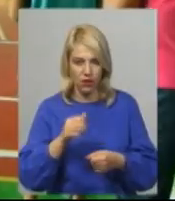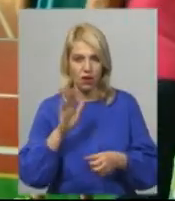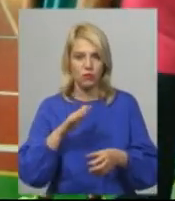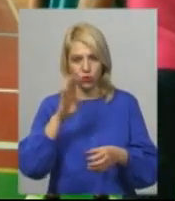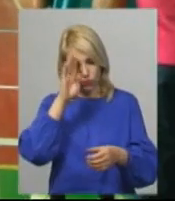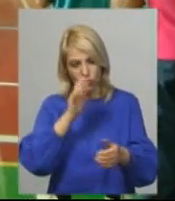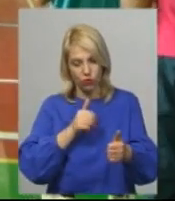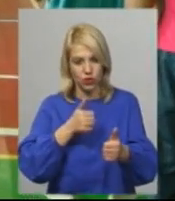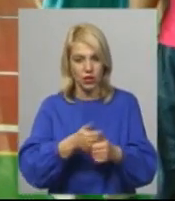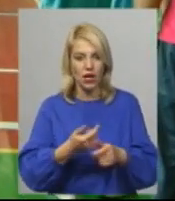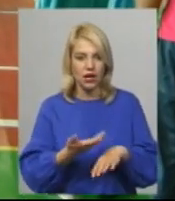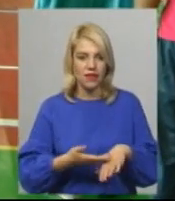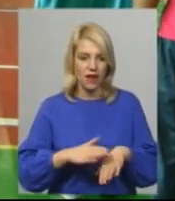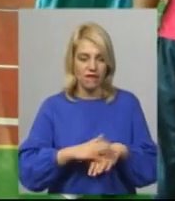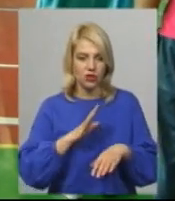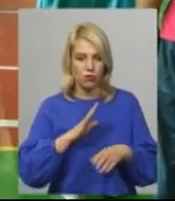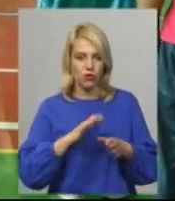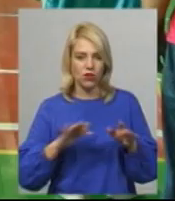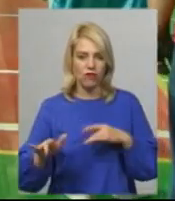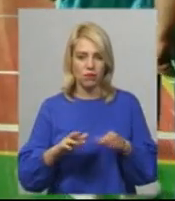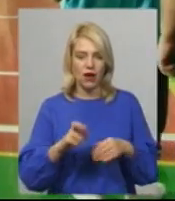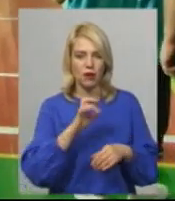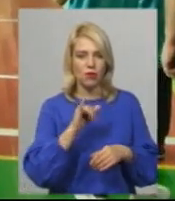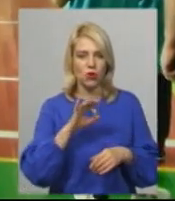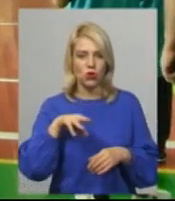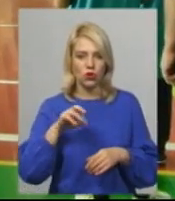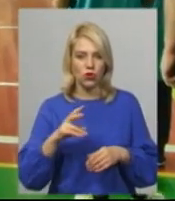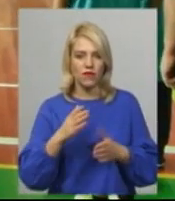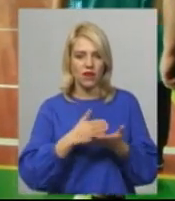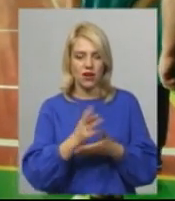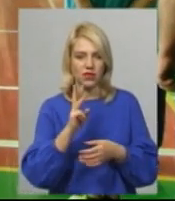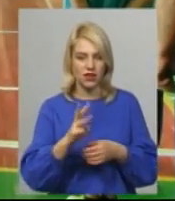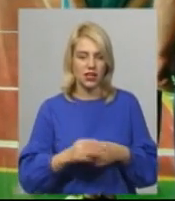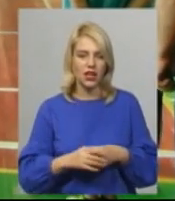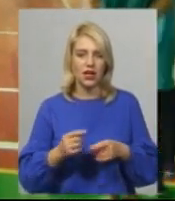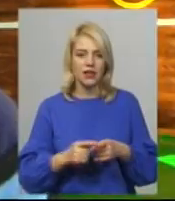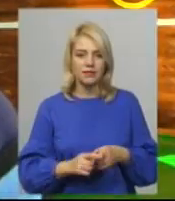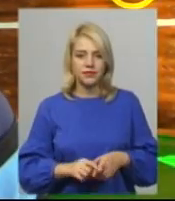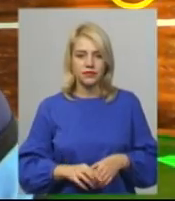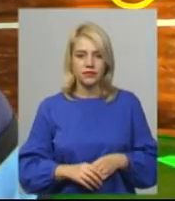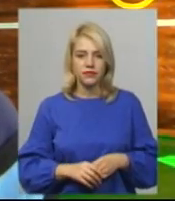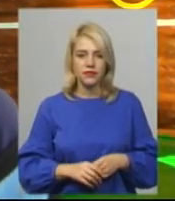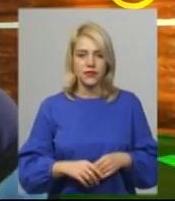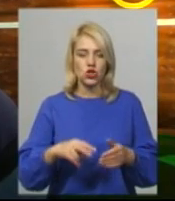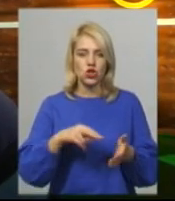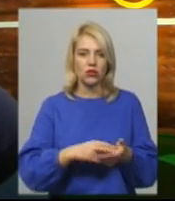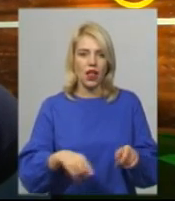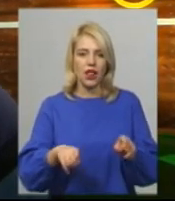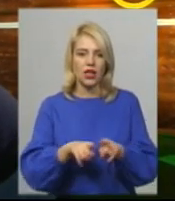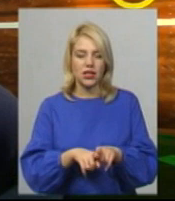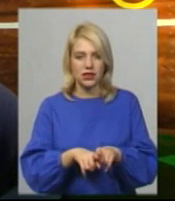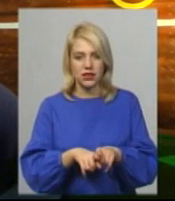Найважче давався право біатлон варіант 3. Дівчинка учасниця змагань – Анастасія Дідор. Стояла така